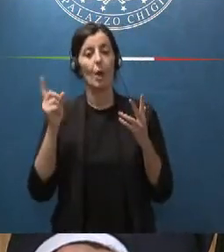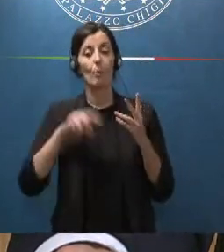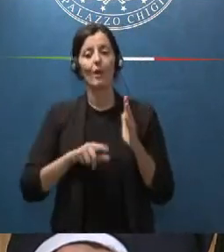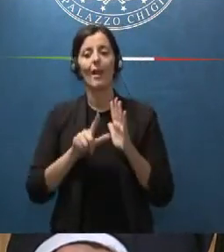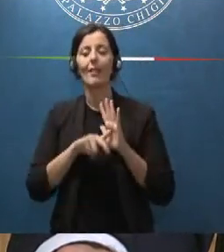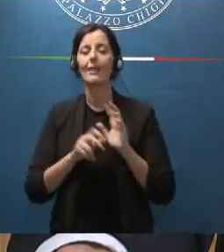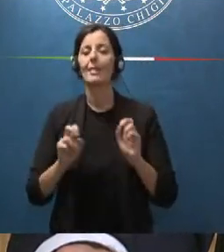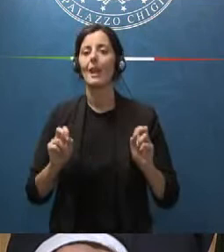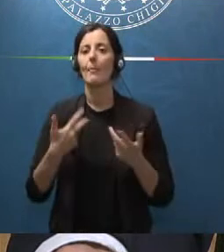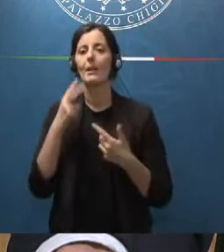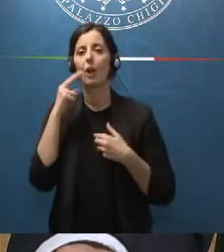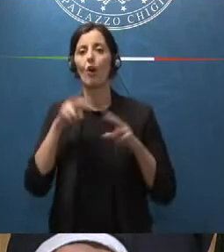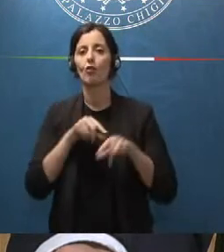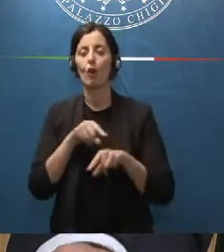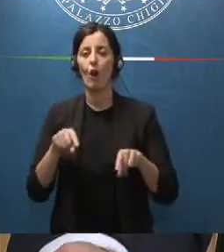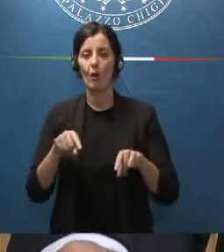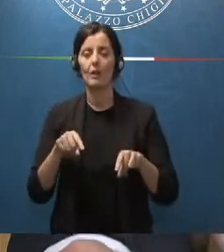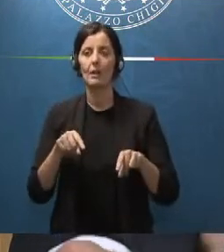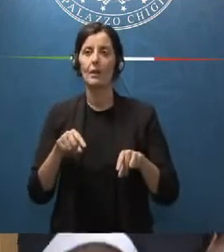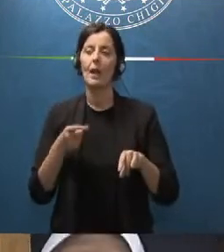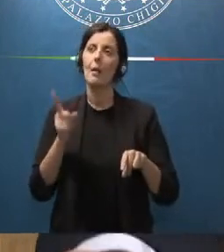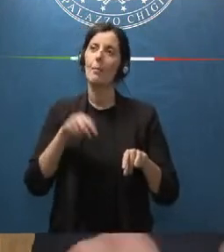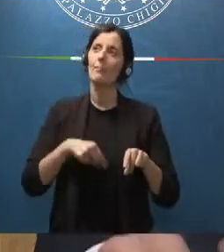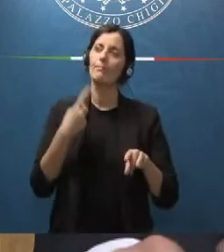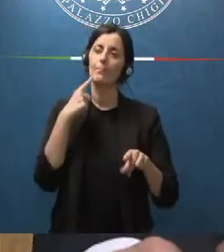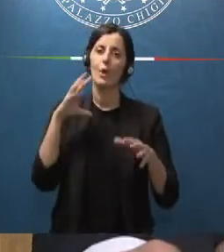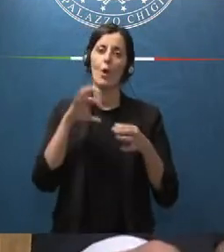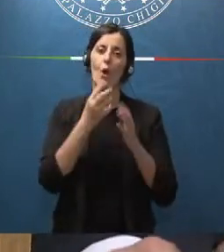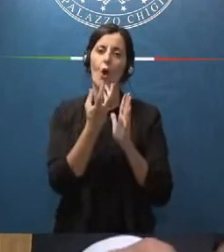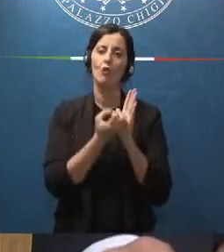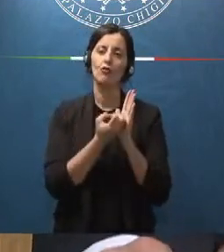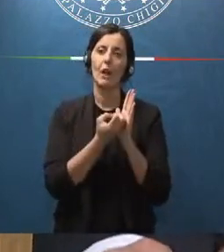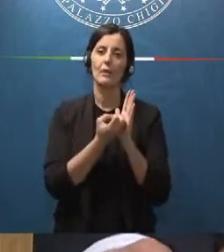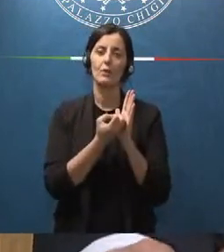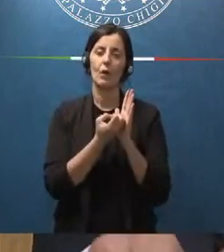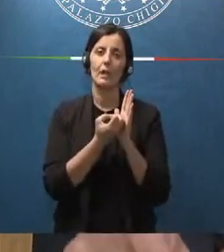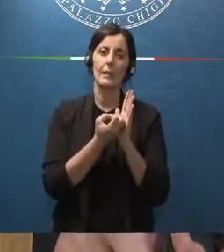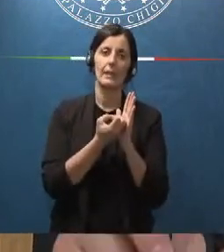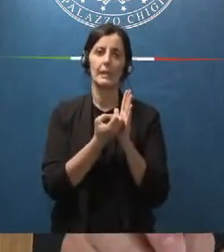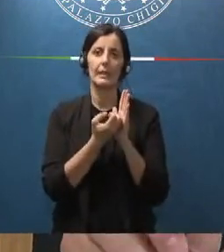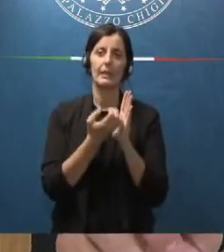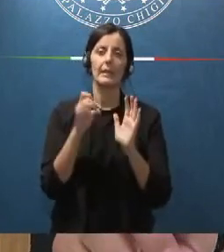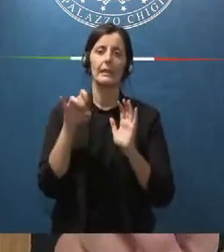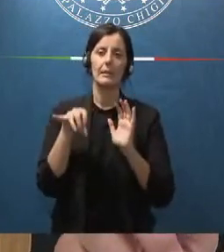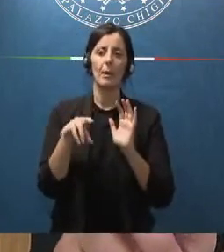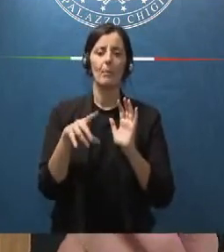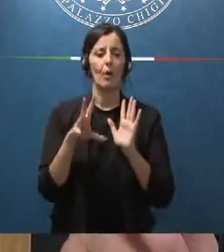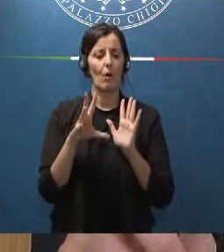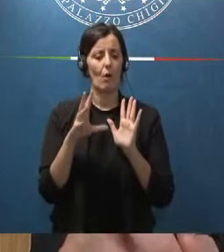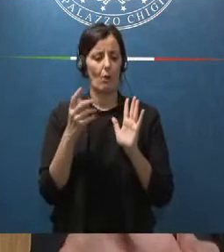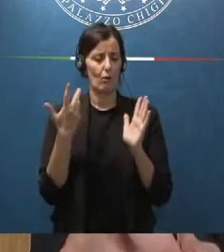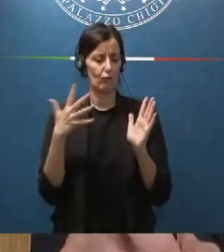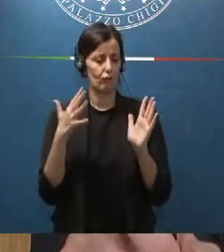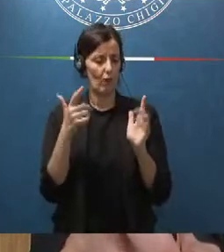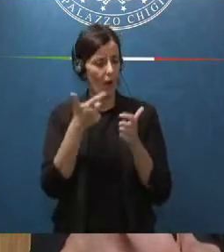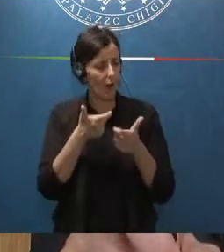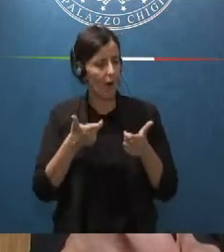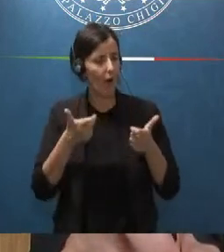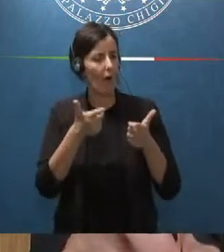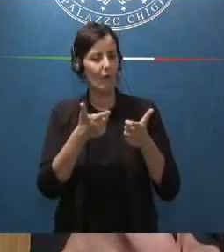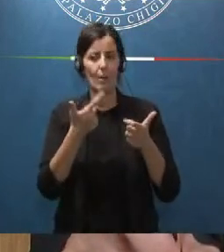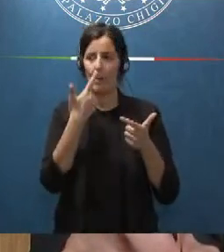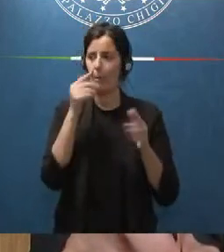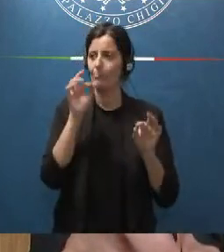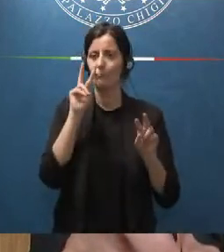tempestività dei controlli e abbiamo richiamato un concetto che è stato spesso presente nella convegnistica o dal punto di vista